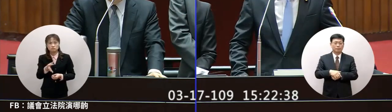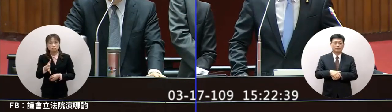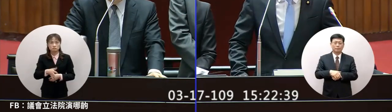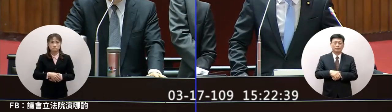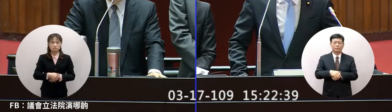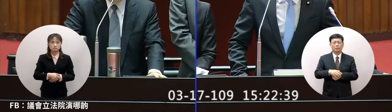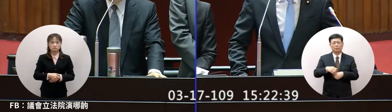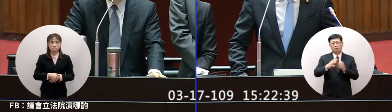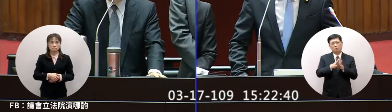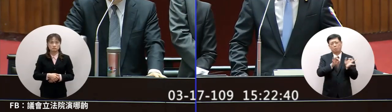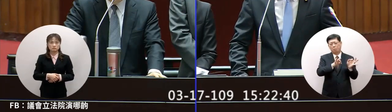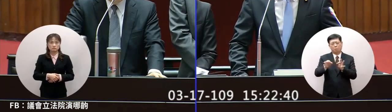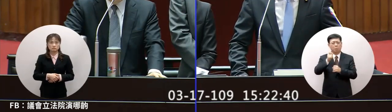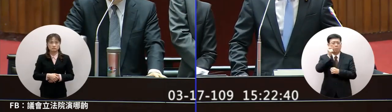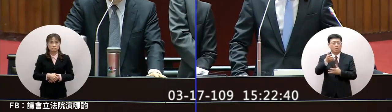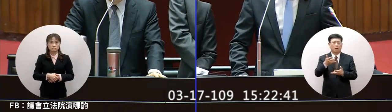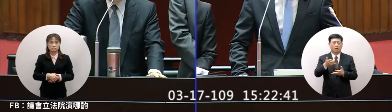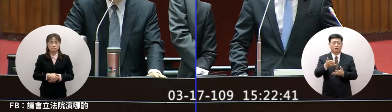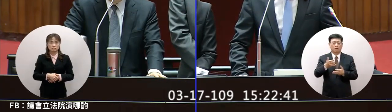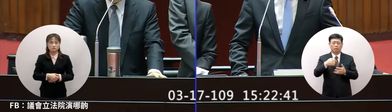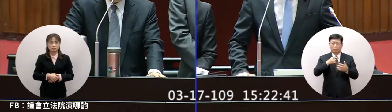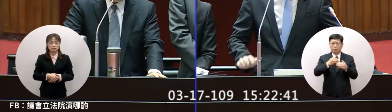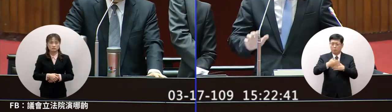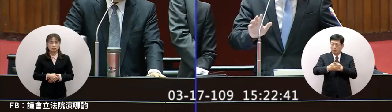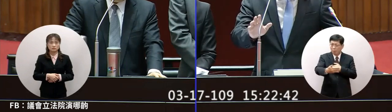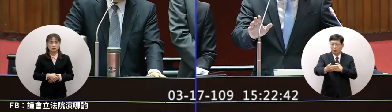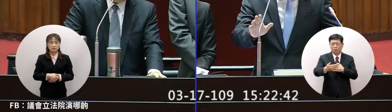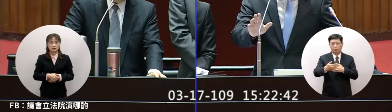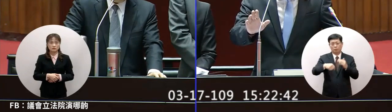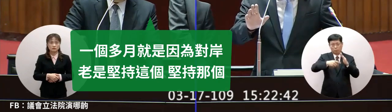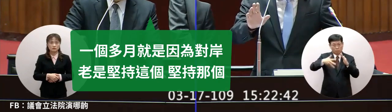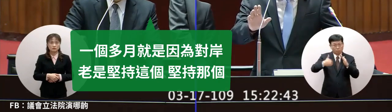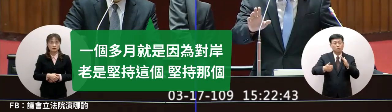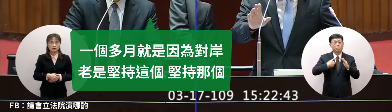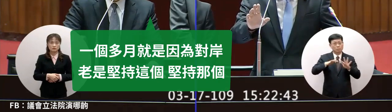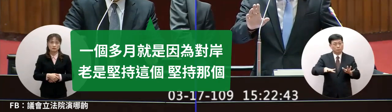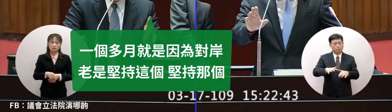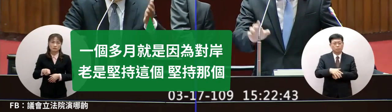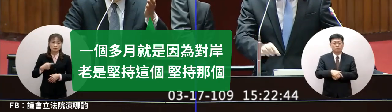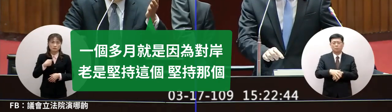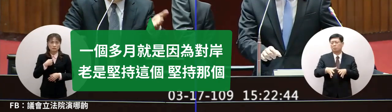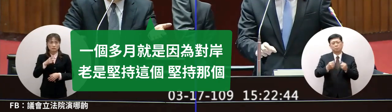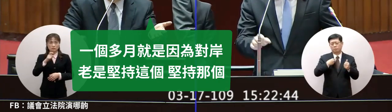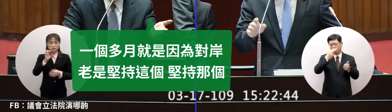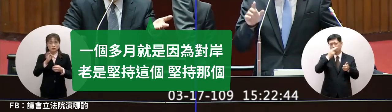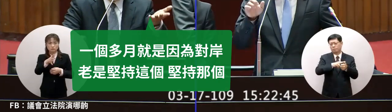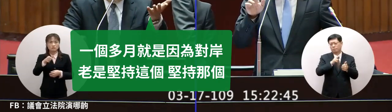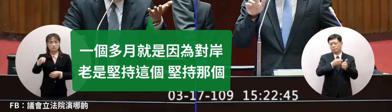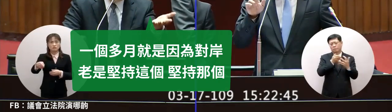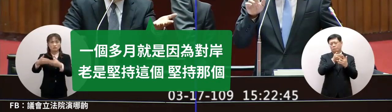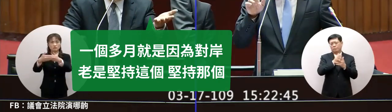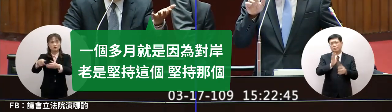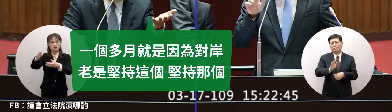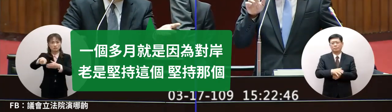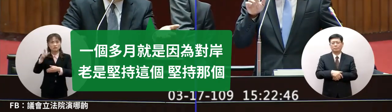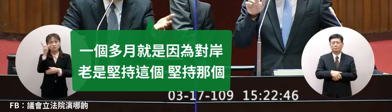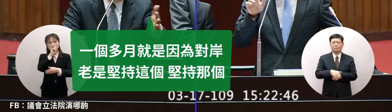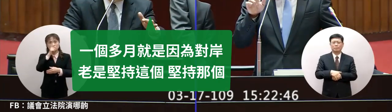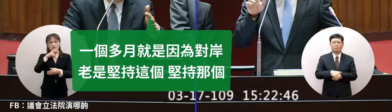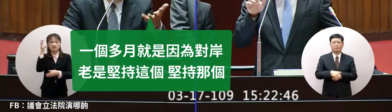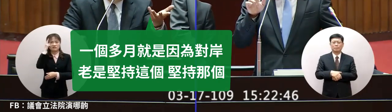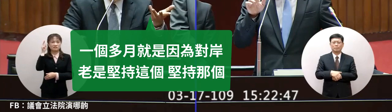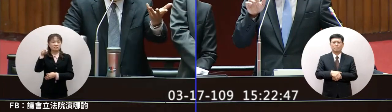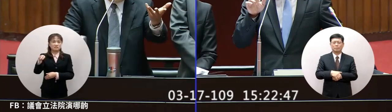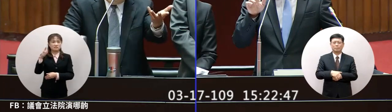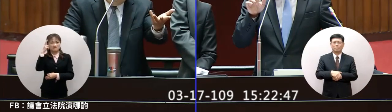還是已經拖了一個多月在整個過程當中但院長我現在不要再就是因為對岸老是堅持